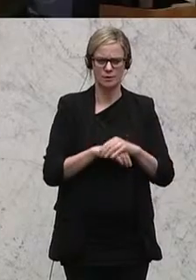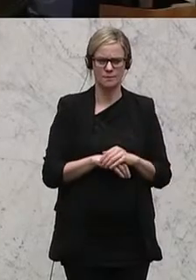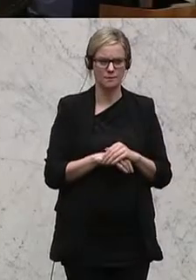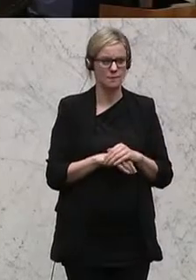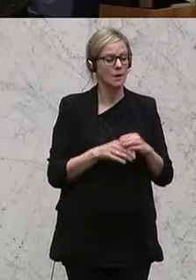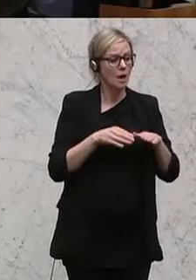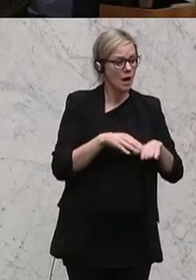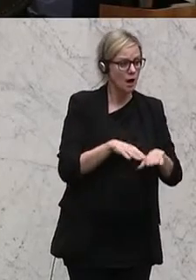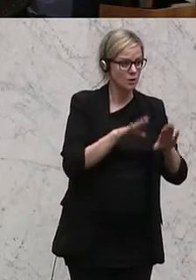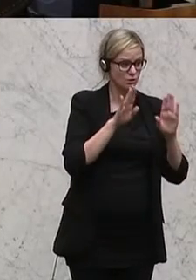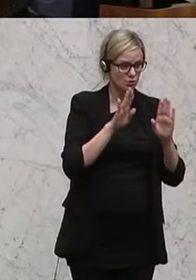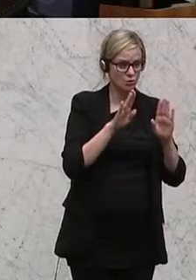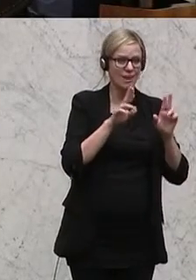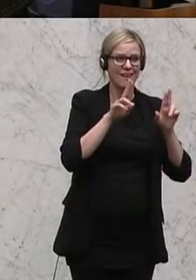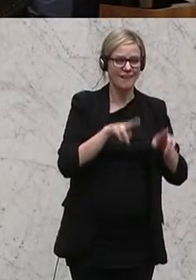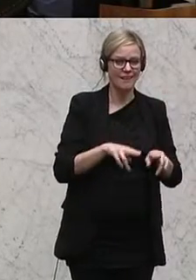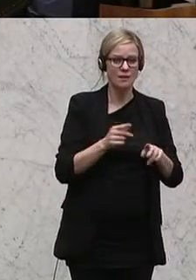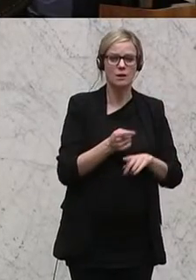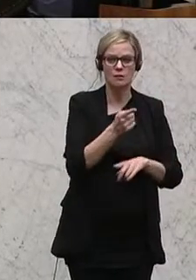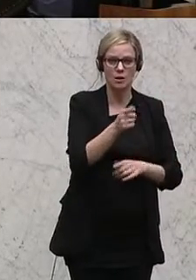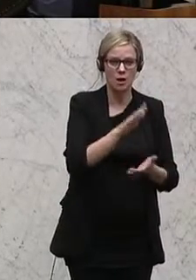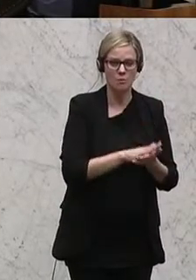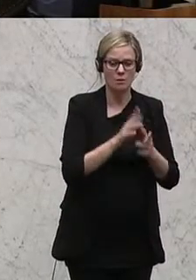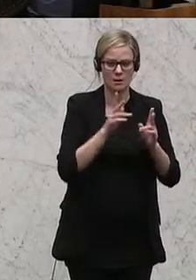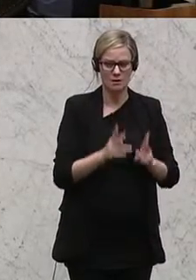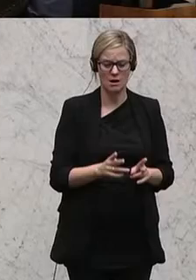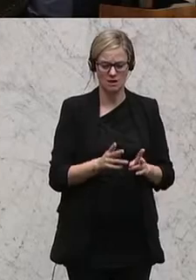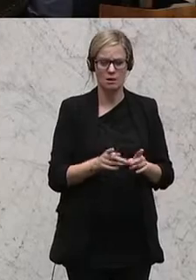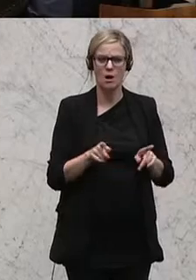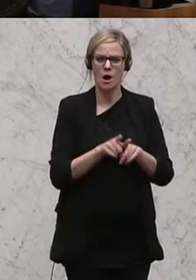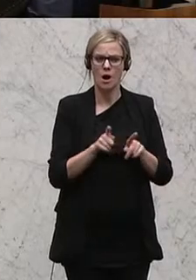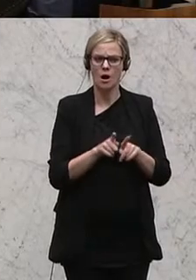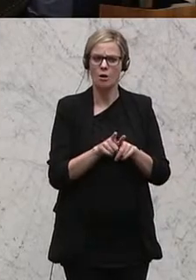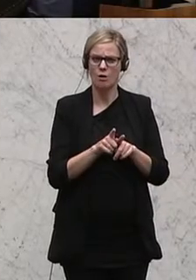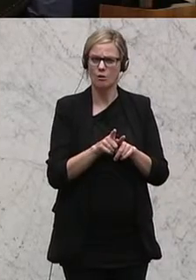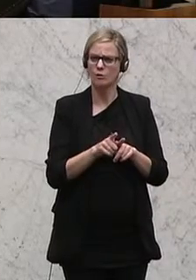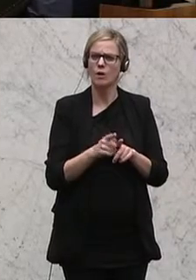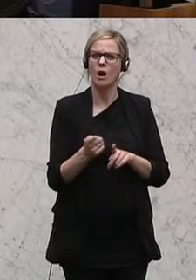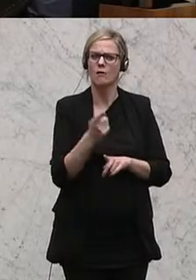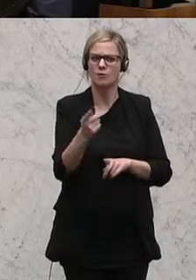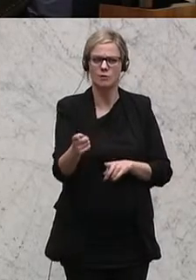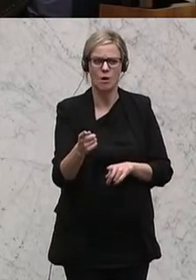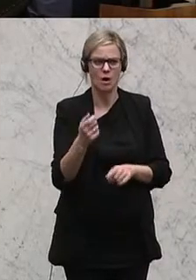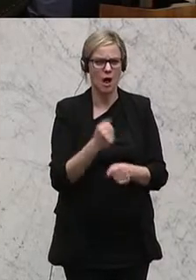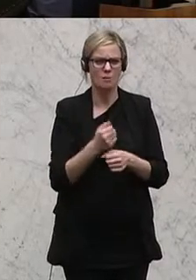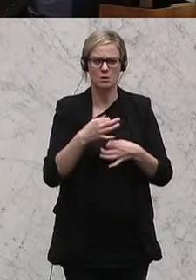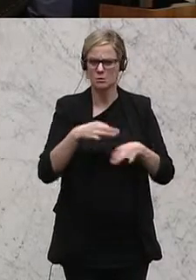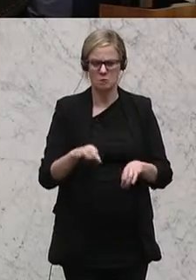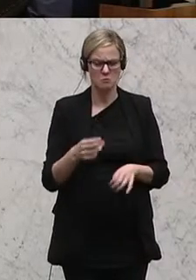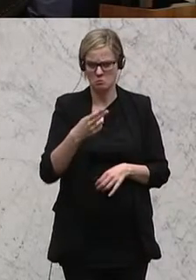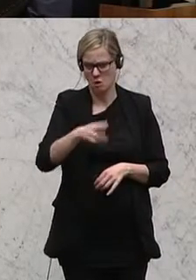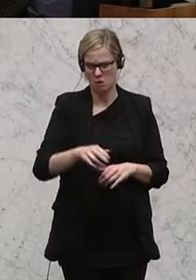Recht auf Dauer, sodass von einer langfristigen Beschäftigung Asylwerbender kein Rechtsanspruch abzuleiten ist.